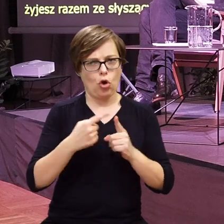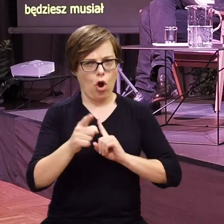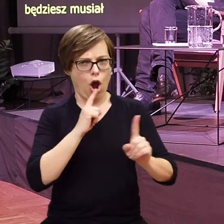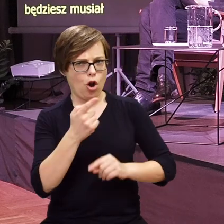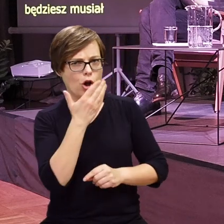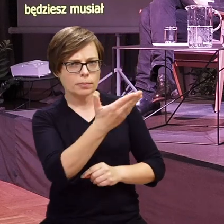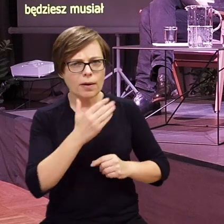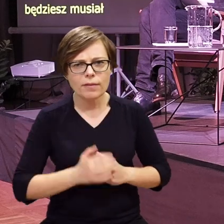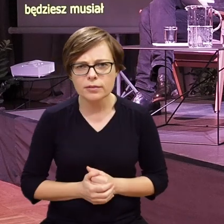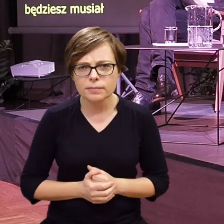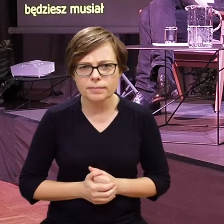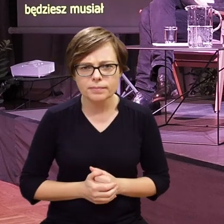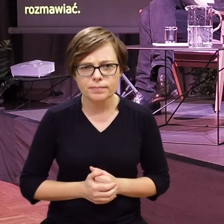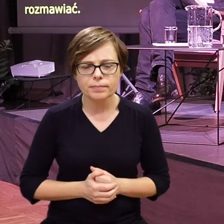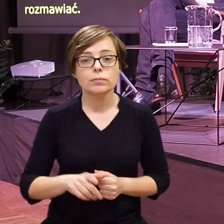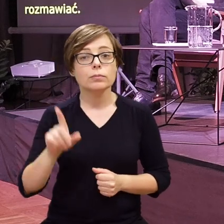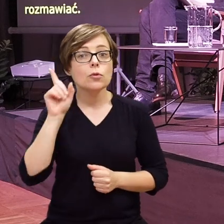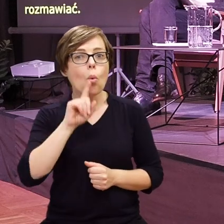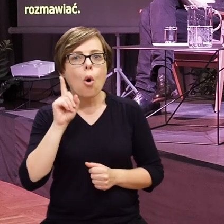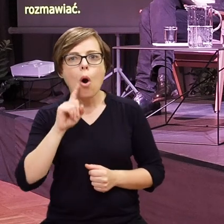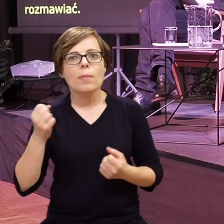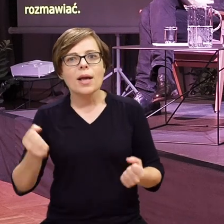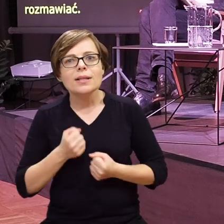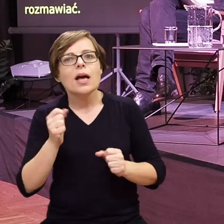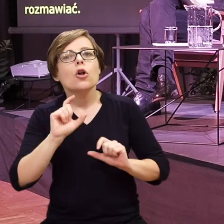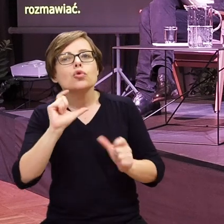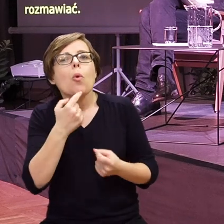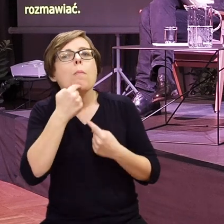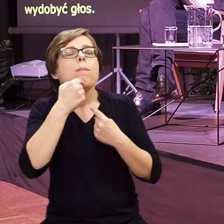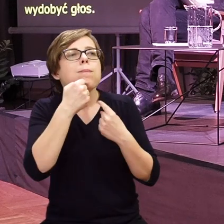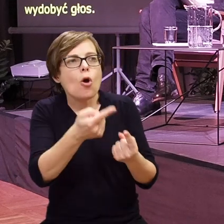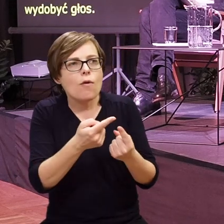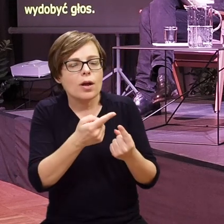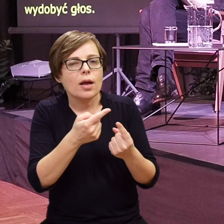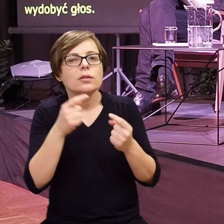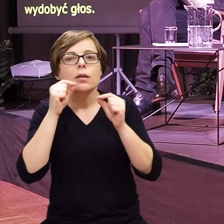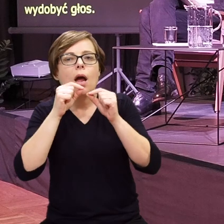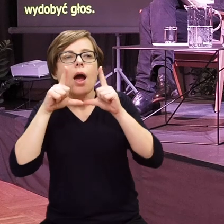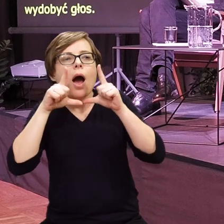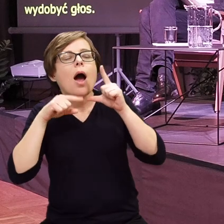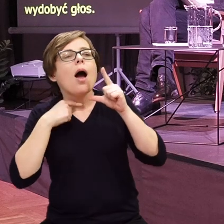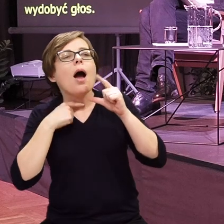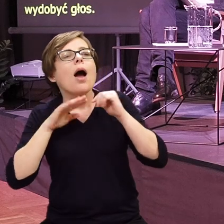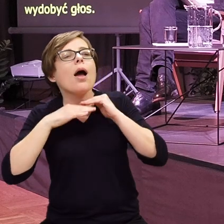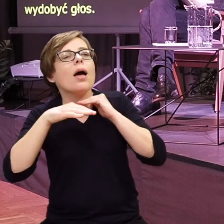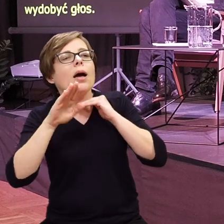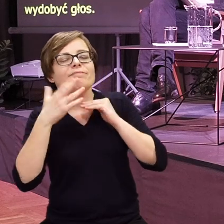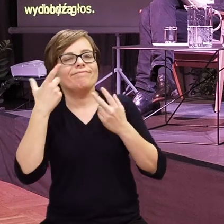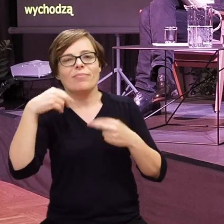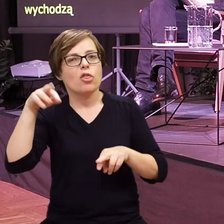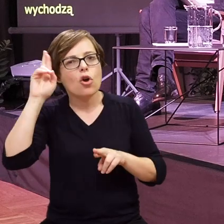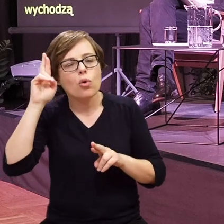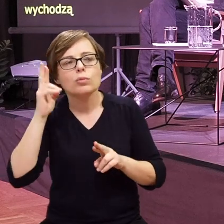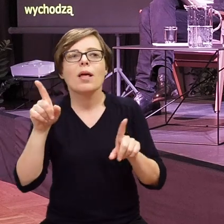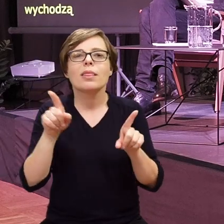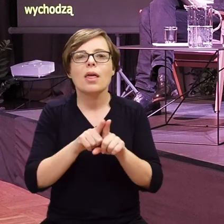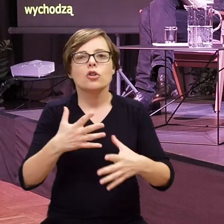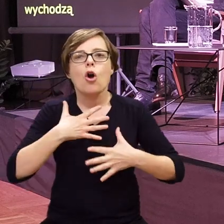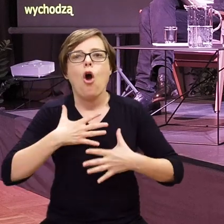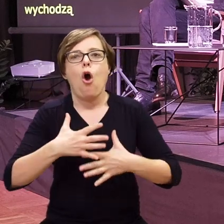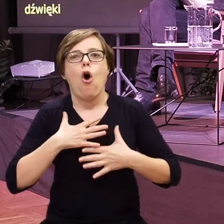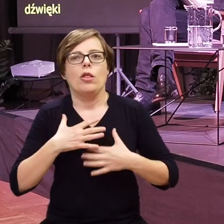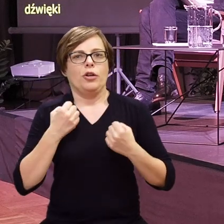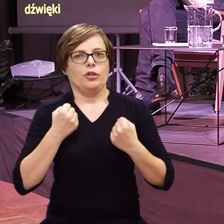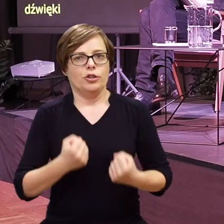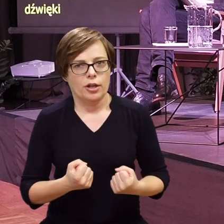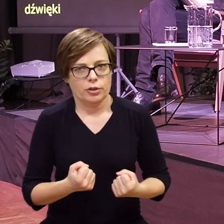z nimi rozmawiać. Chłopiec próbuje wydobyć głos. Z otwartych ust wychodzą tylko niezrozumiałe dźwięki i ciężki